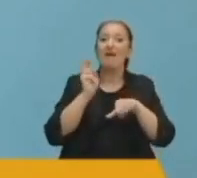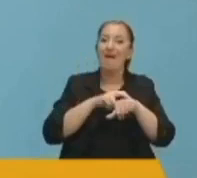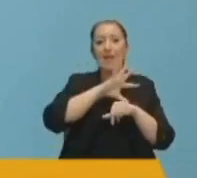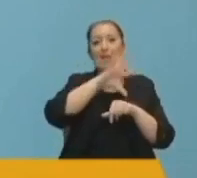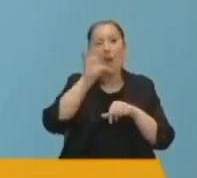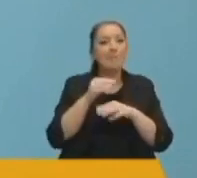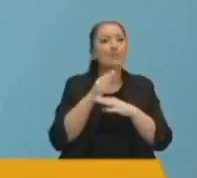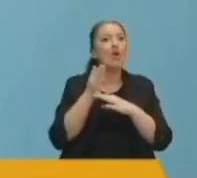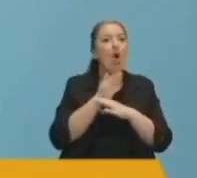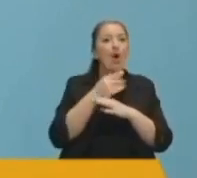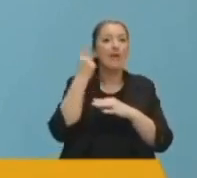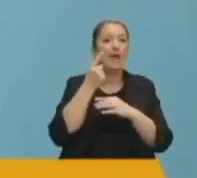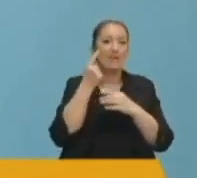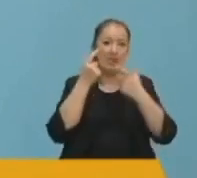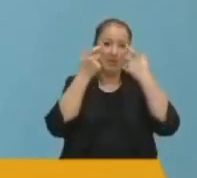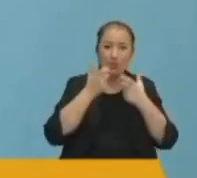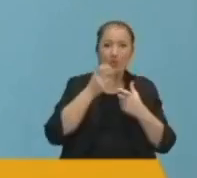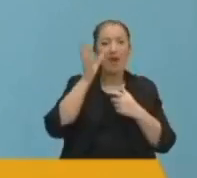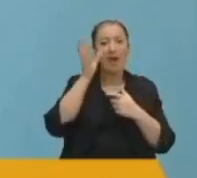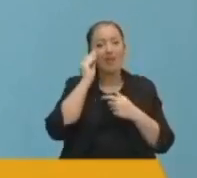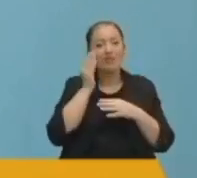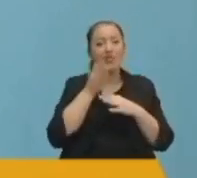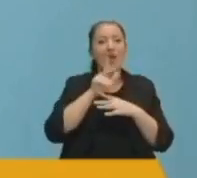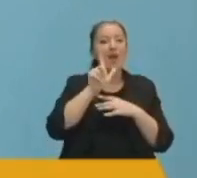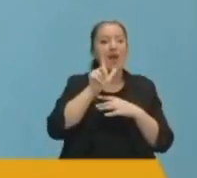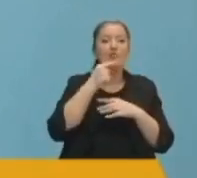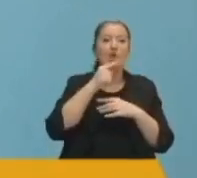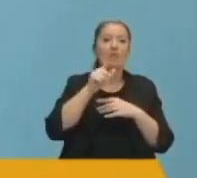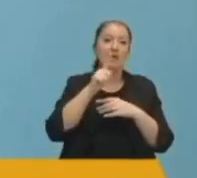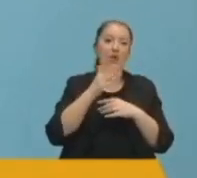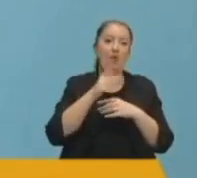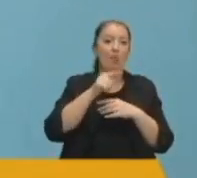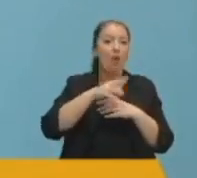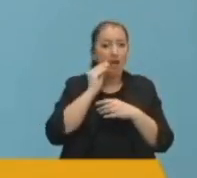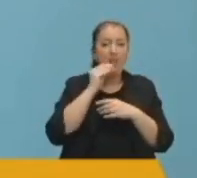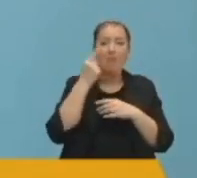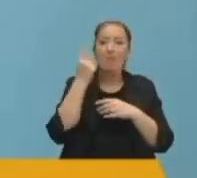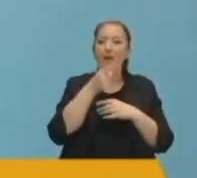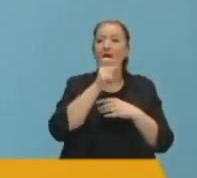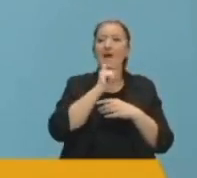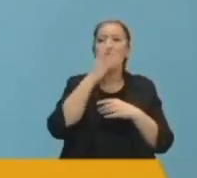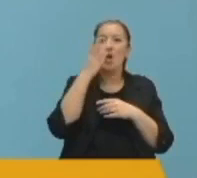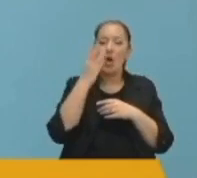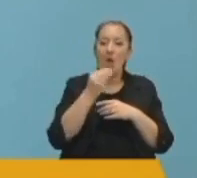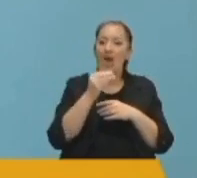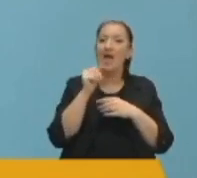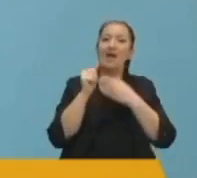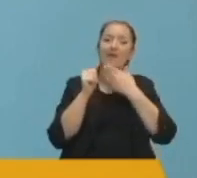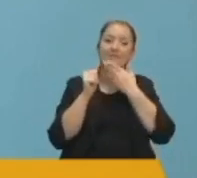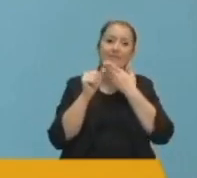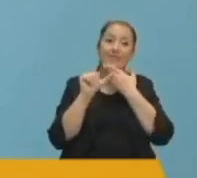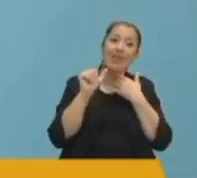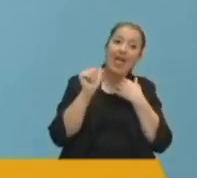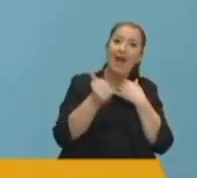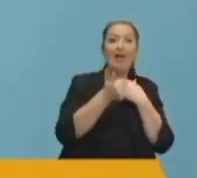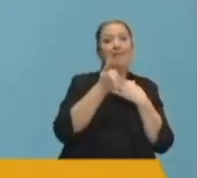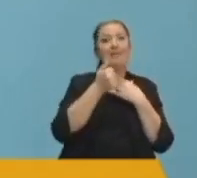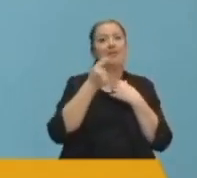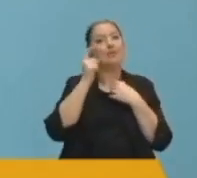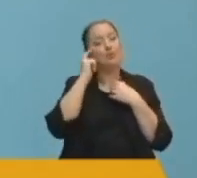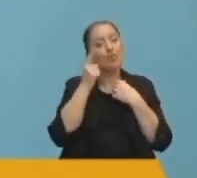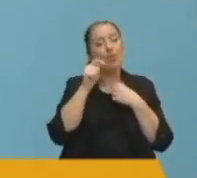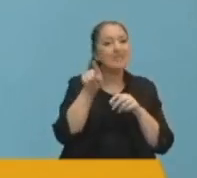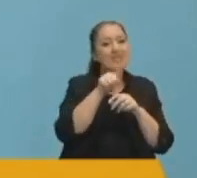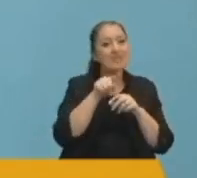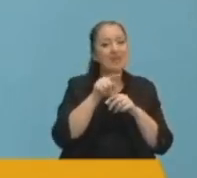hepimizin ortak bir mesuliyet anlayışıyla gerekeni söylemesi gerekiyor. Bunun bu anlamda bir hata olarak değerlendirildiğini düşünüyorum ve bu konuda